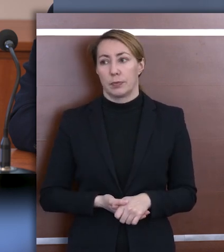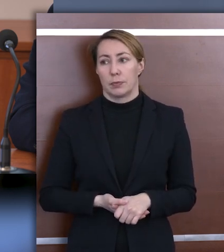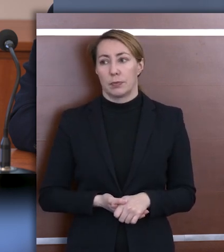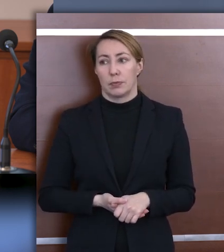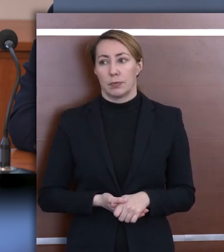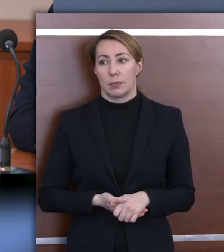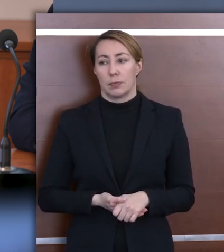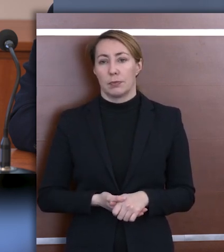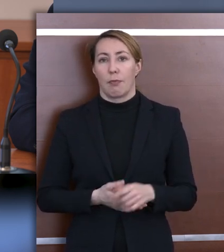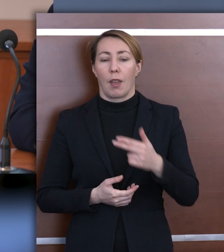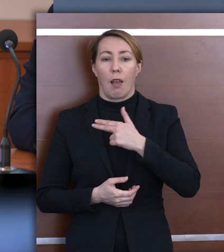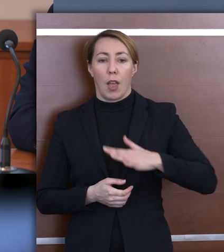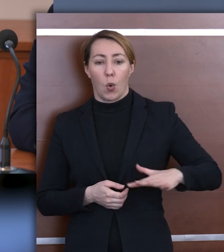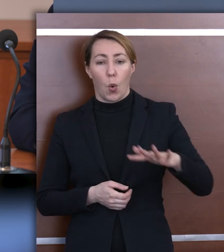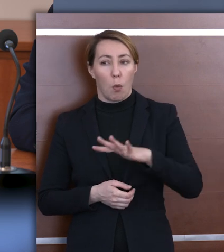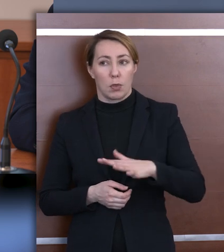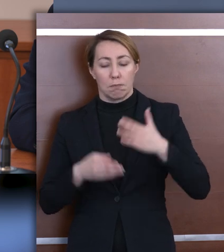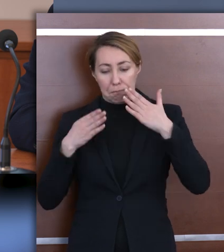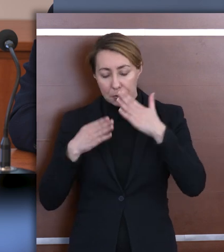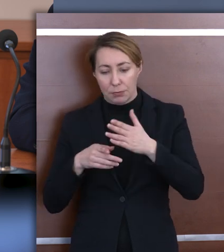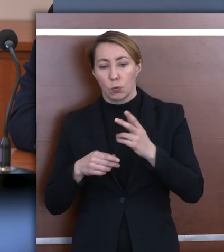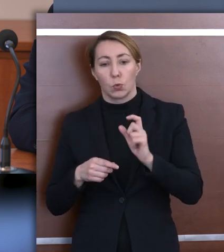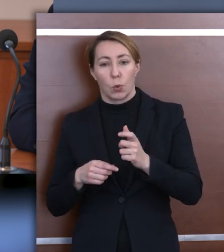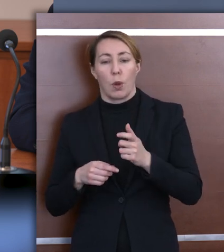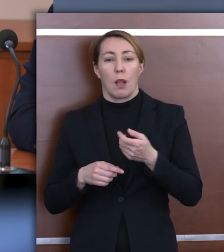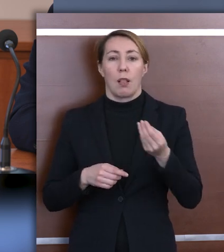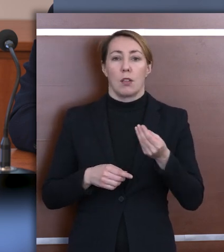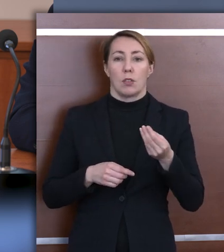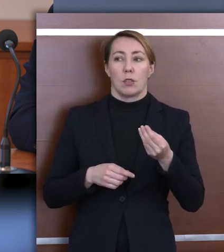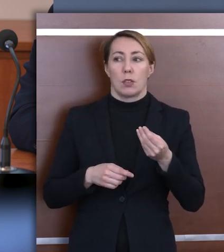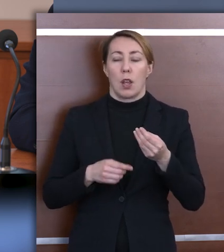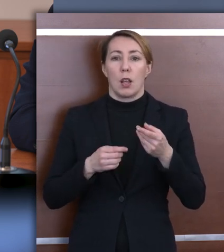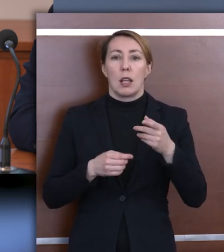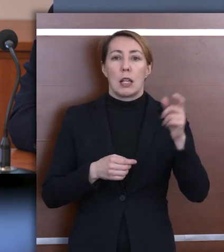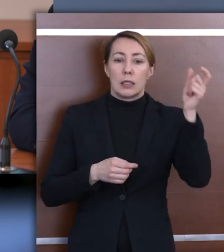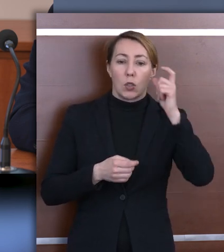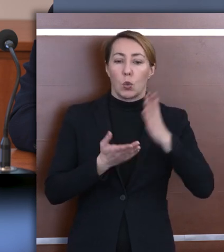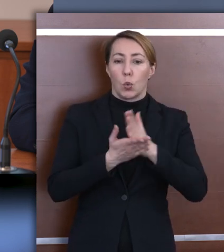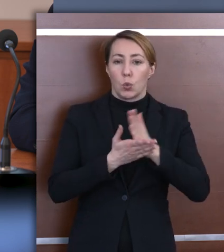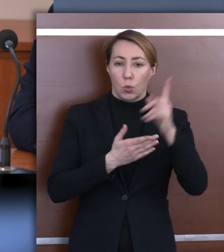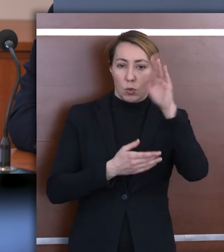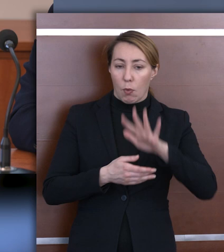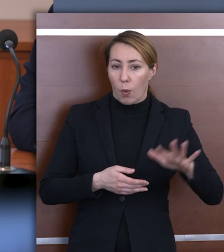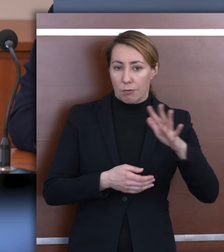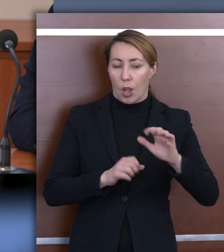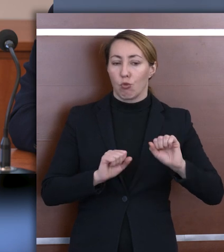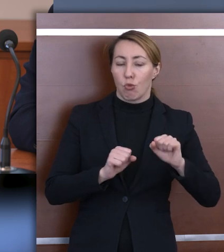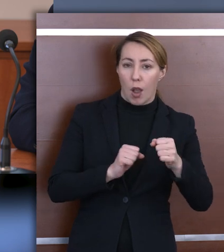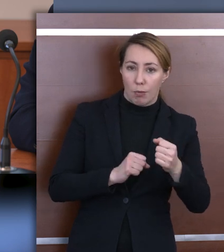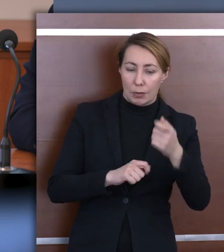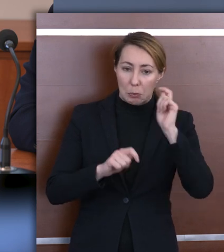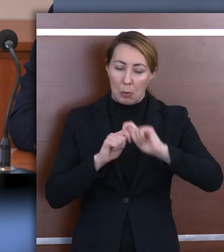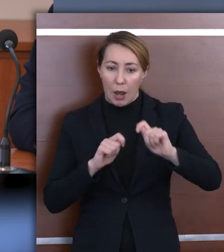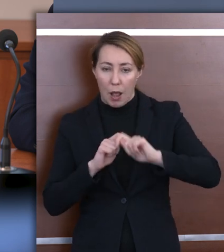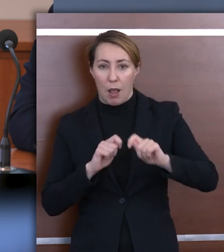Na naszym terenie zajmujemy się również funkcjonowaniem centrów usług społecznych. Sprawdzamy, jak te